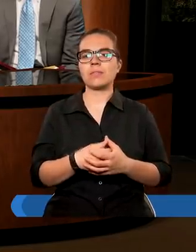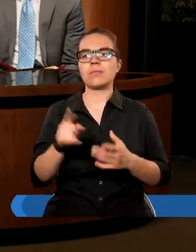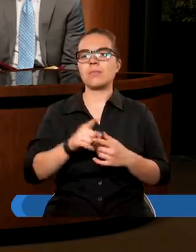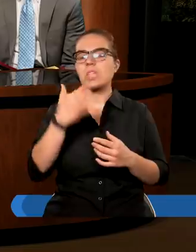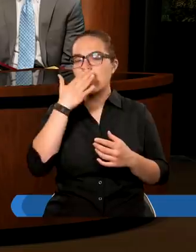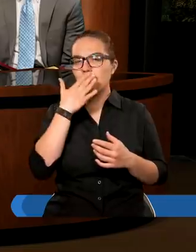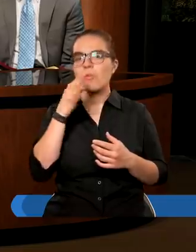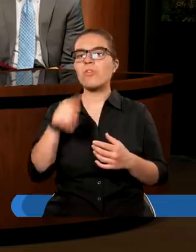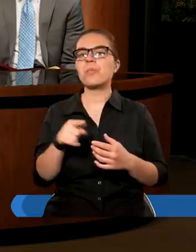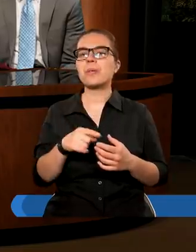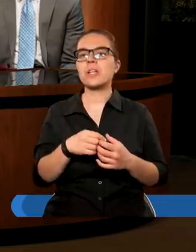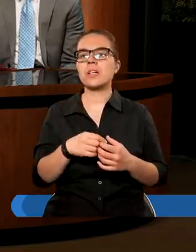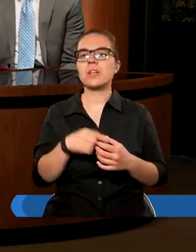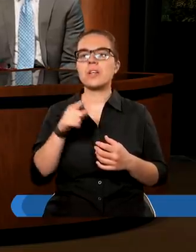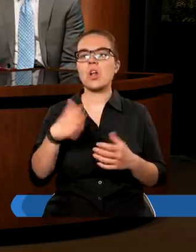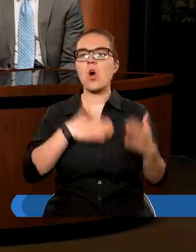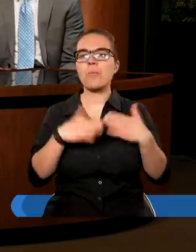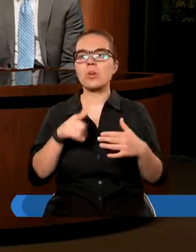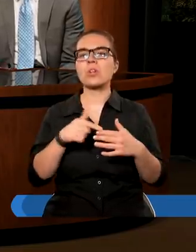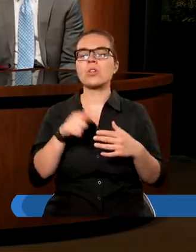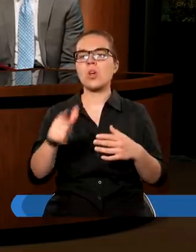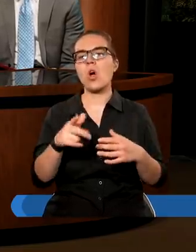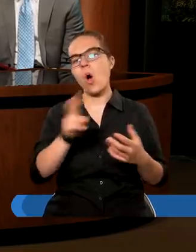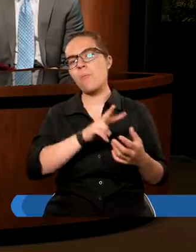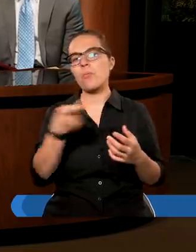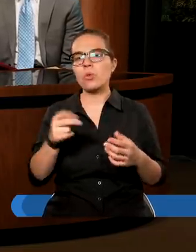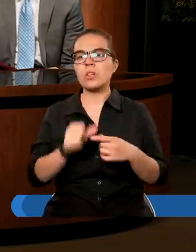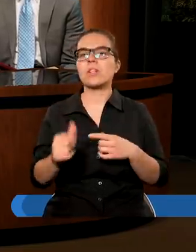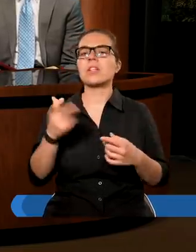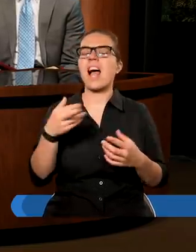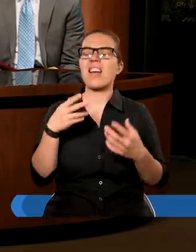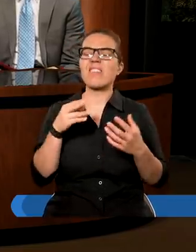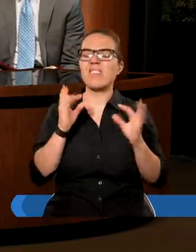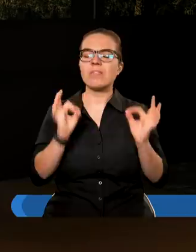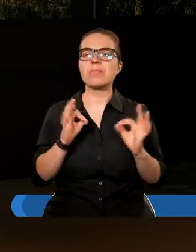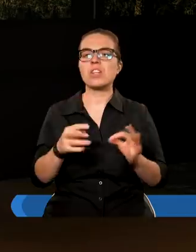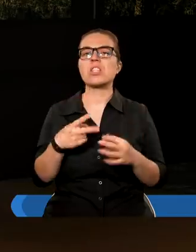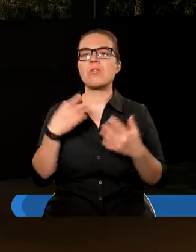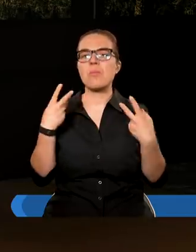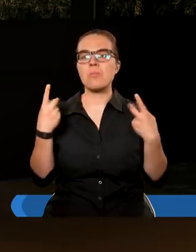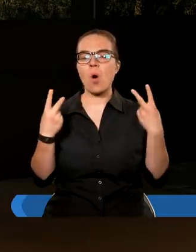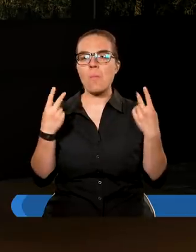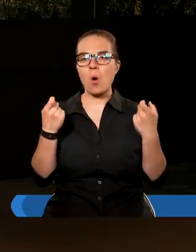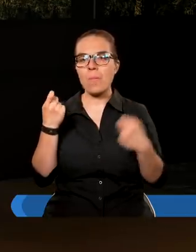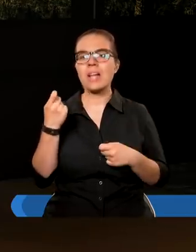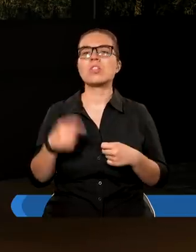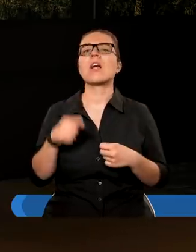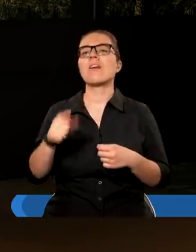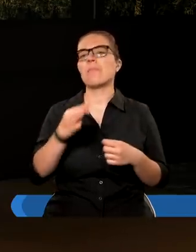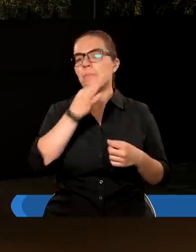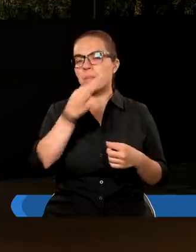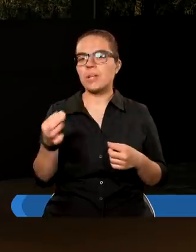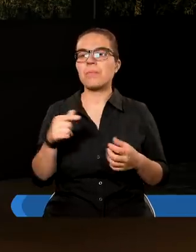Widzimy też, że ten oblubieniec wraca o północy, w tym najciemniejszym momencie. I teraz pytanie, czy